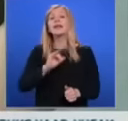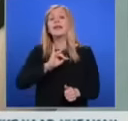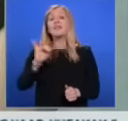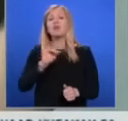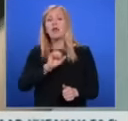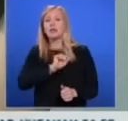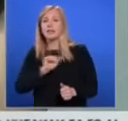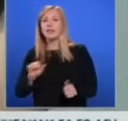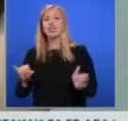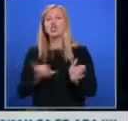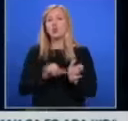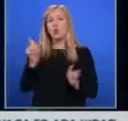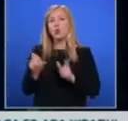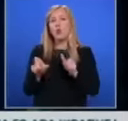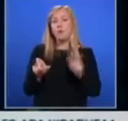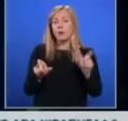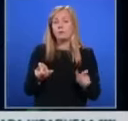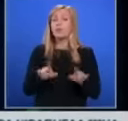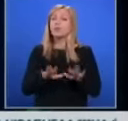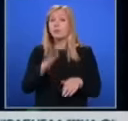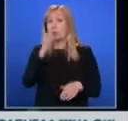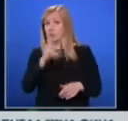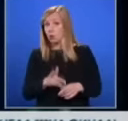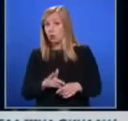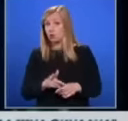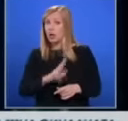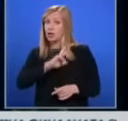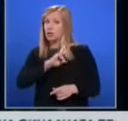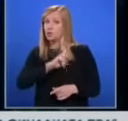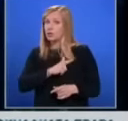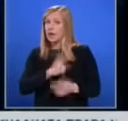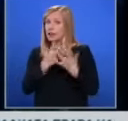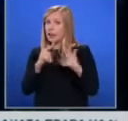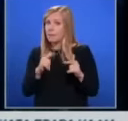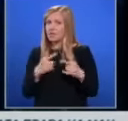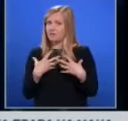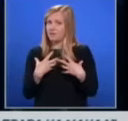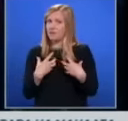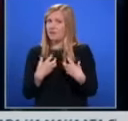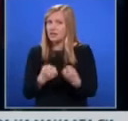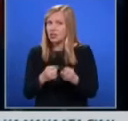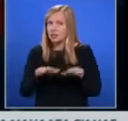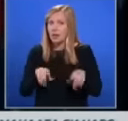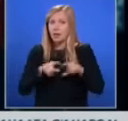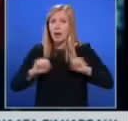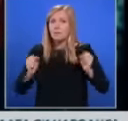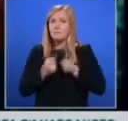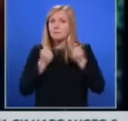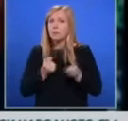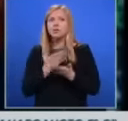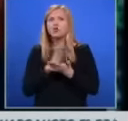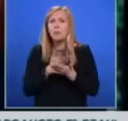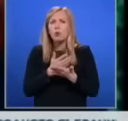и ютюбъри. Според психолози, социалните мрежи имат силен въвличещ ефект върху децата. Те бързо започват да